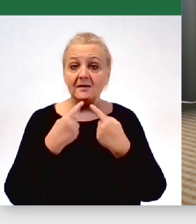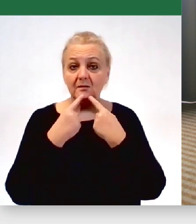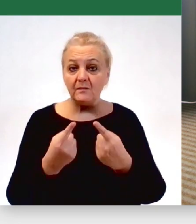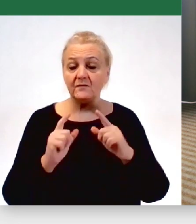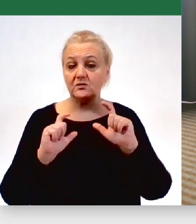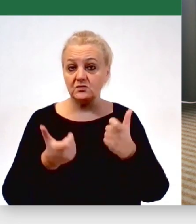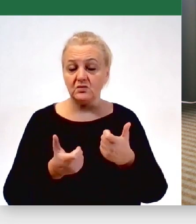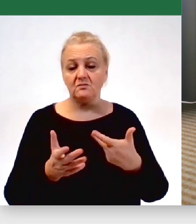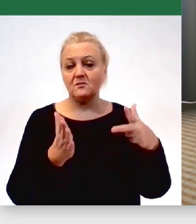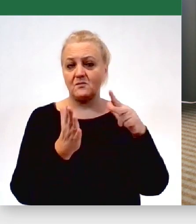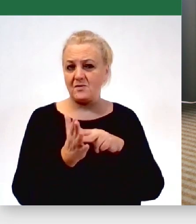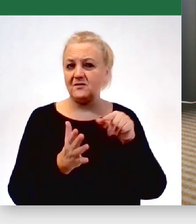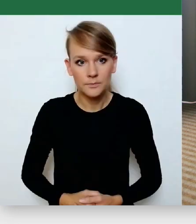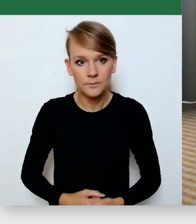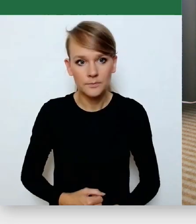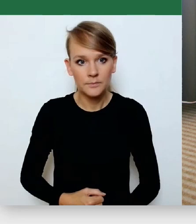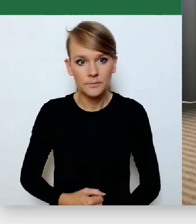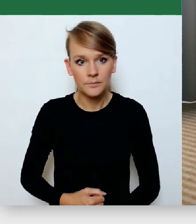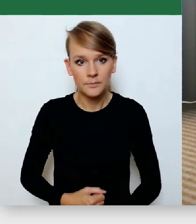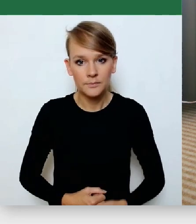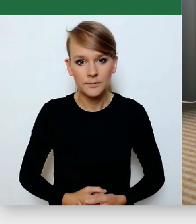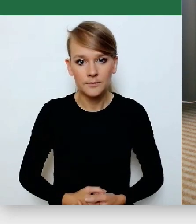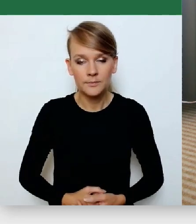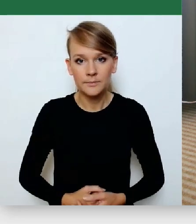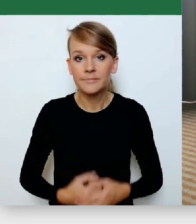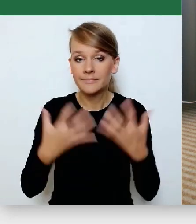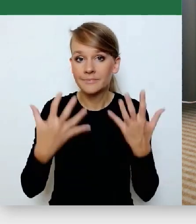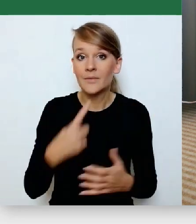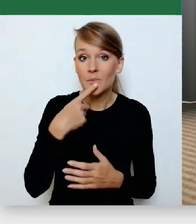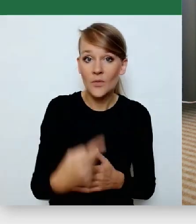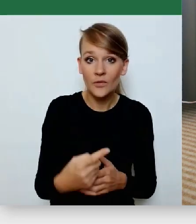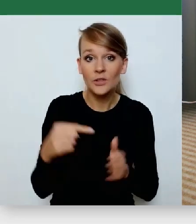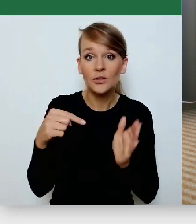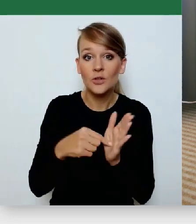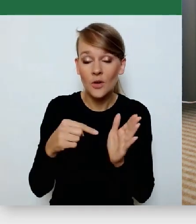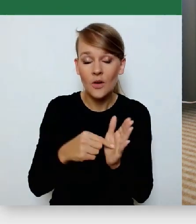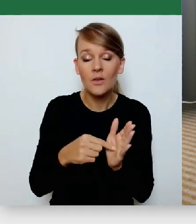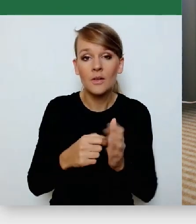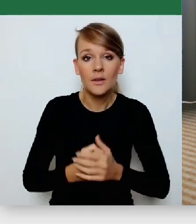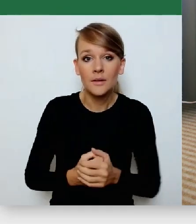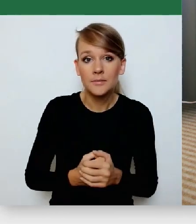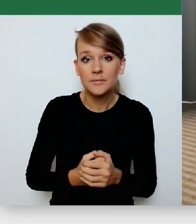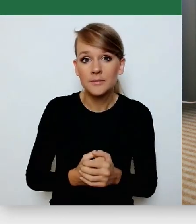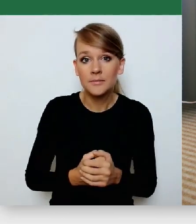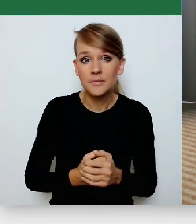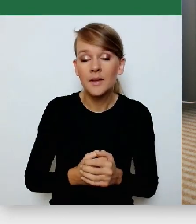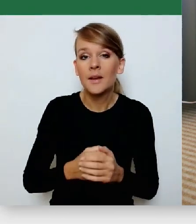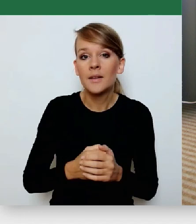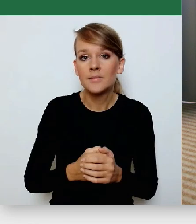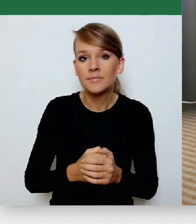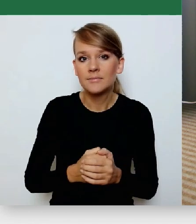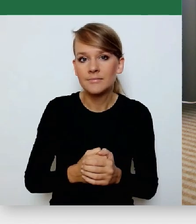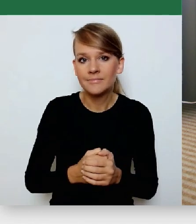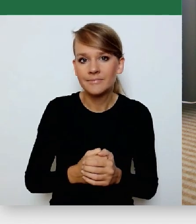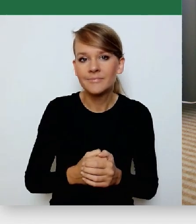potwierdzają to